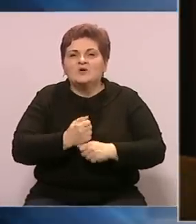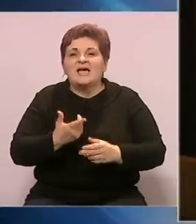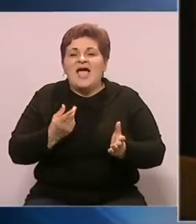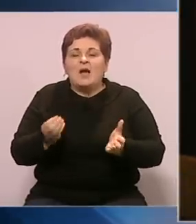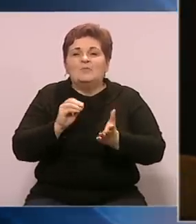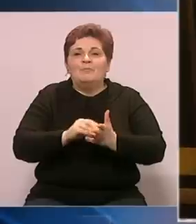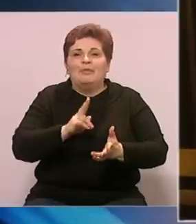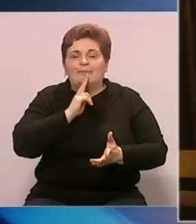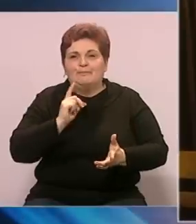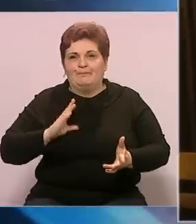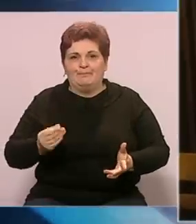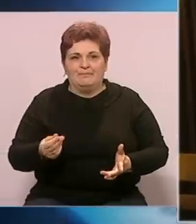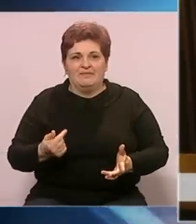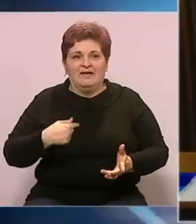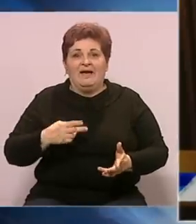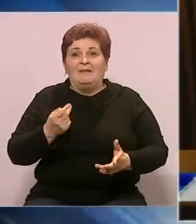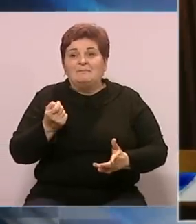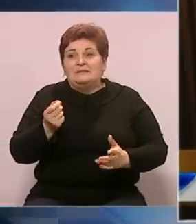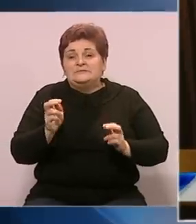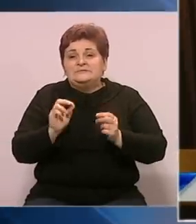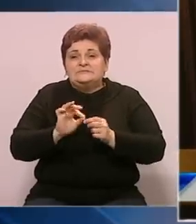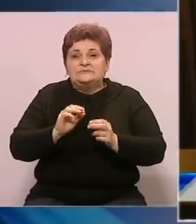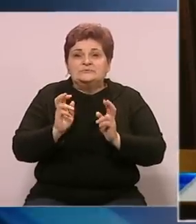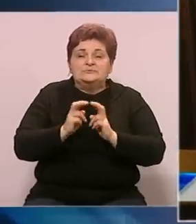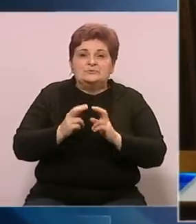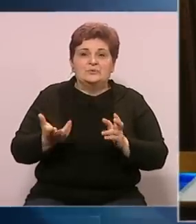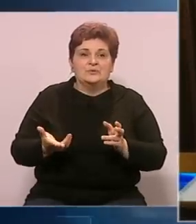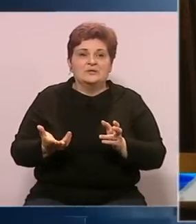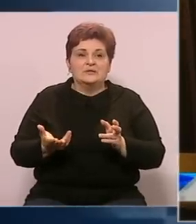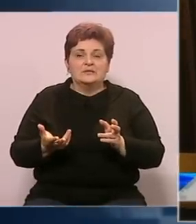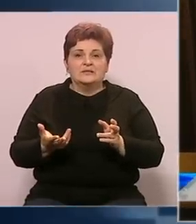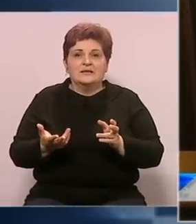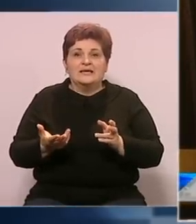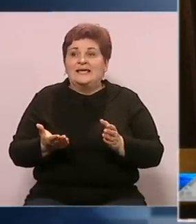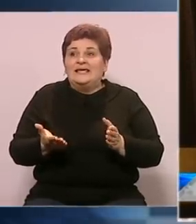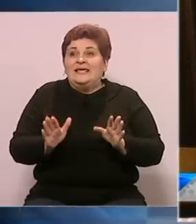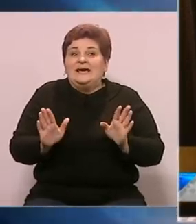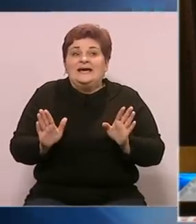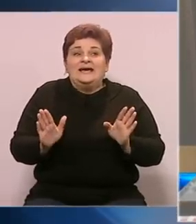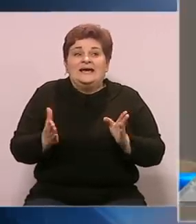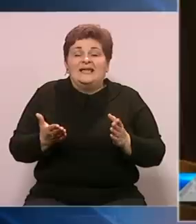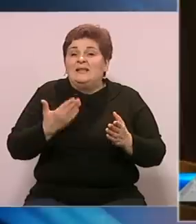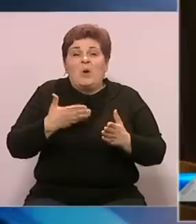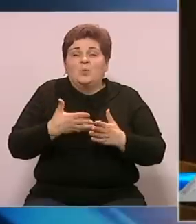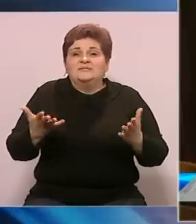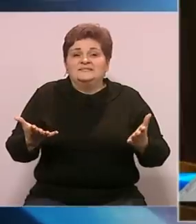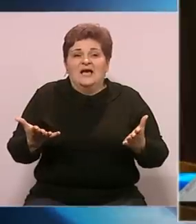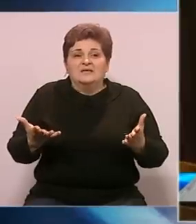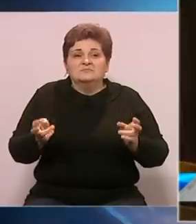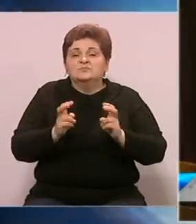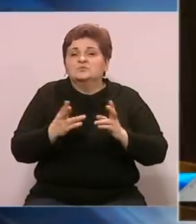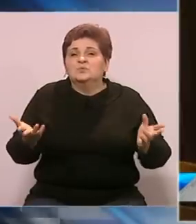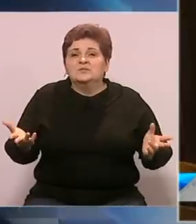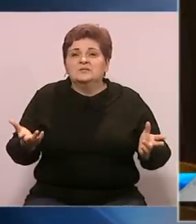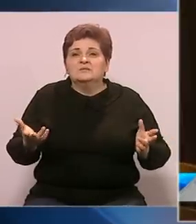tanku penziju. Malo što je instruuje, ali bukvalno nema neku se instruuje i